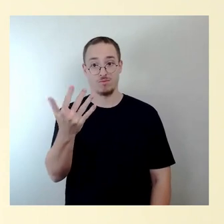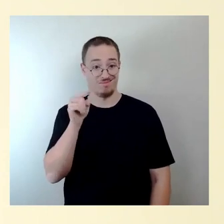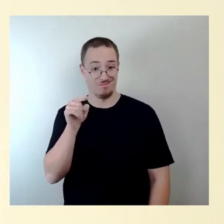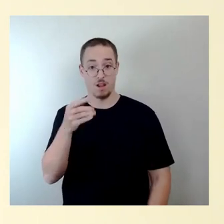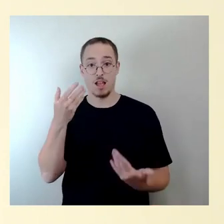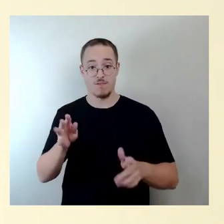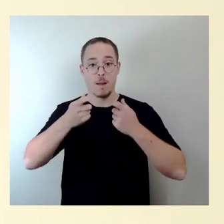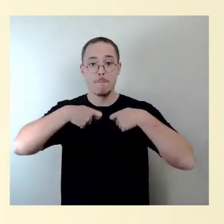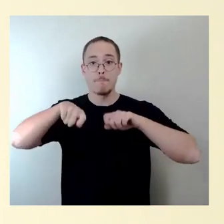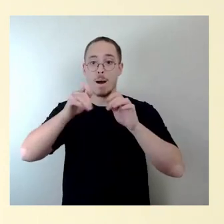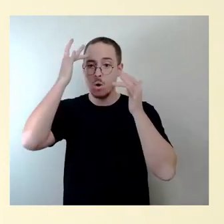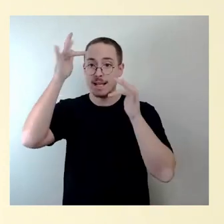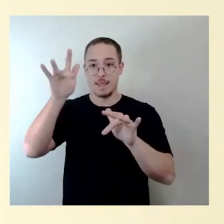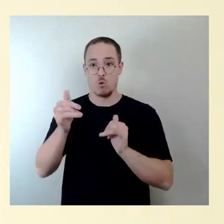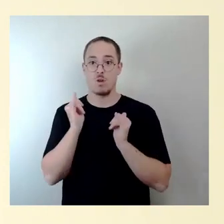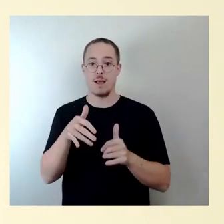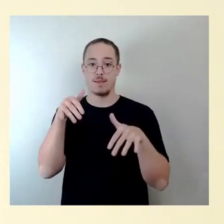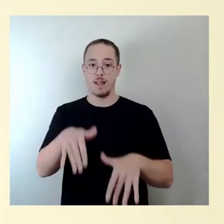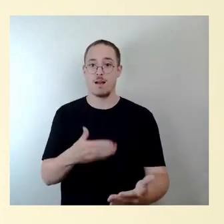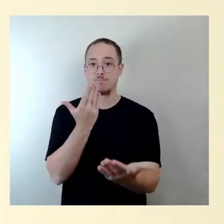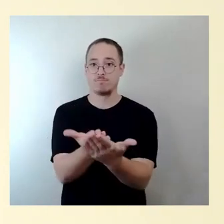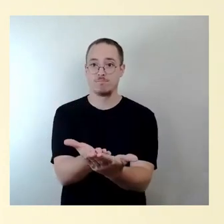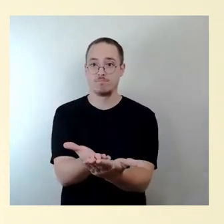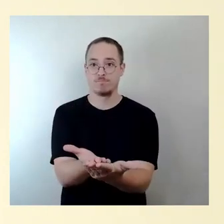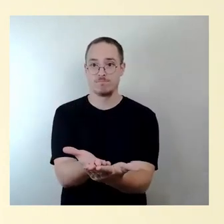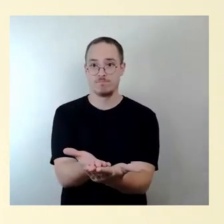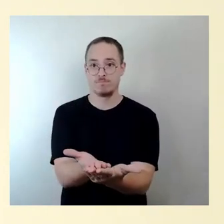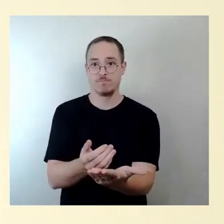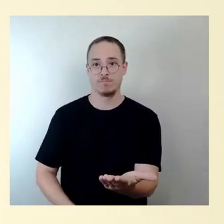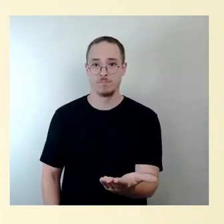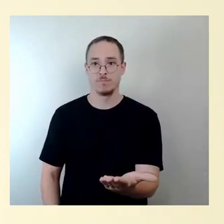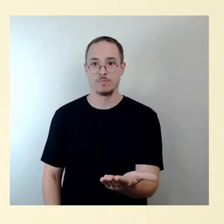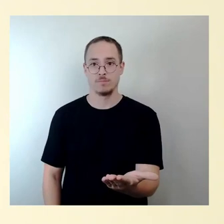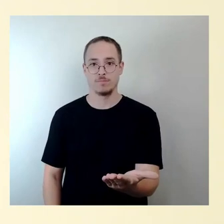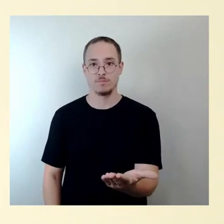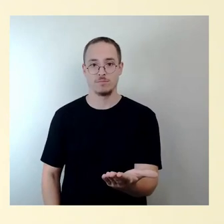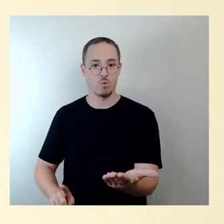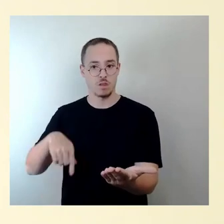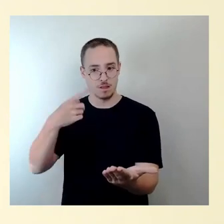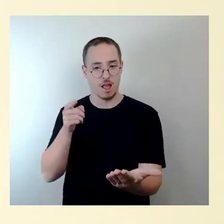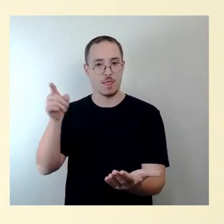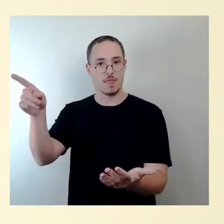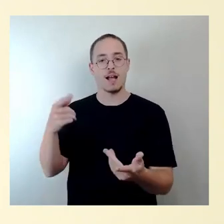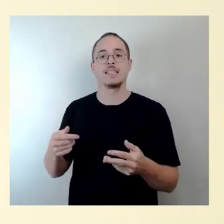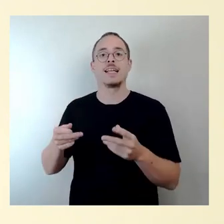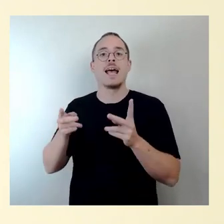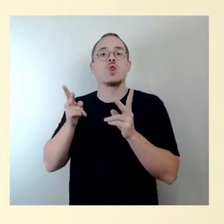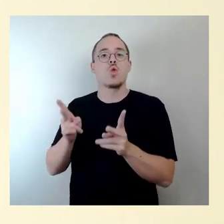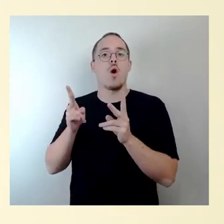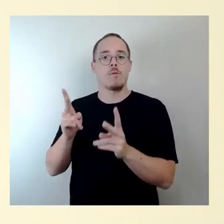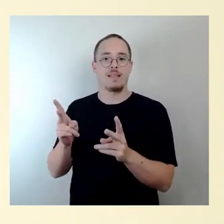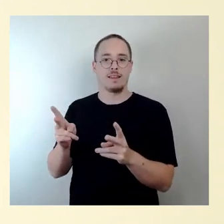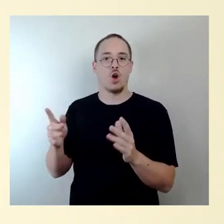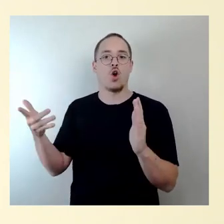dem vorhabenbezogenen Bebauungsplan, der dann später, ist schon gesagt worden, im Rahmen des neuen Kontrollverfahrens leider